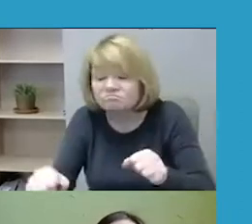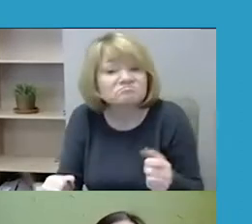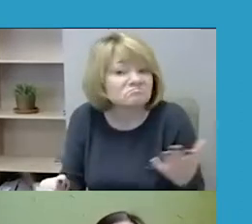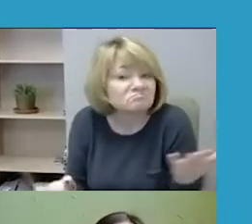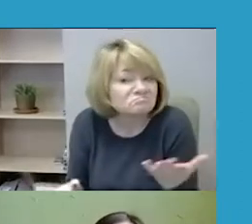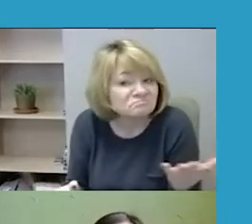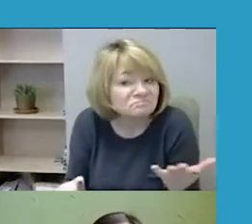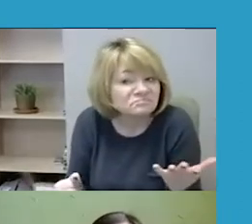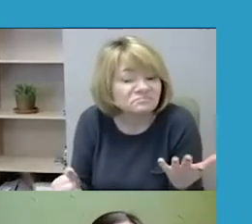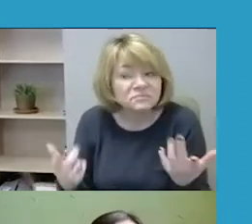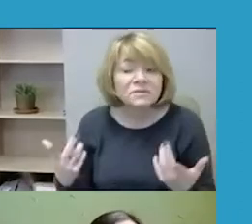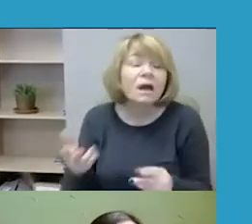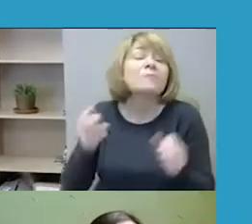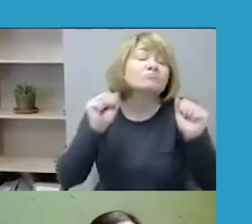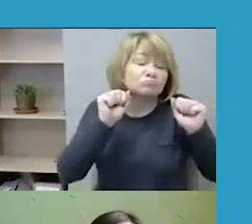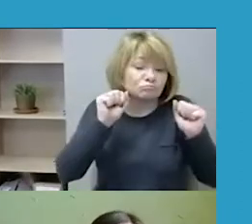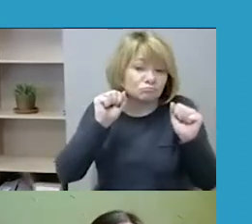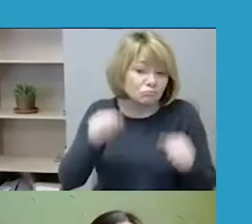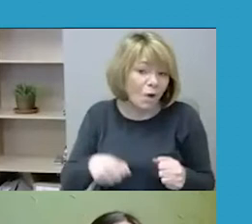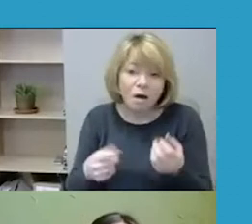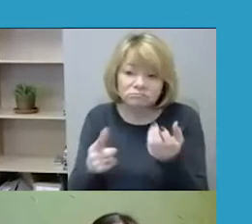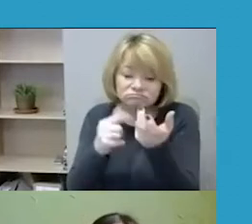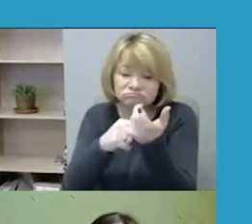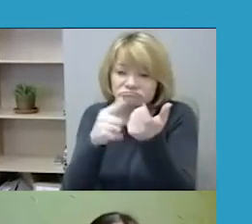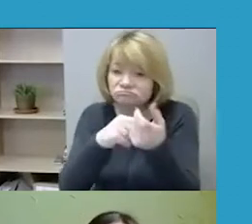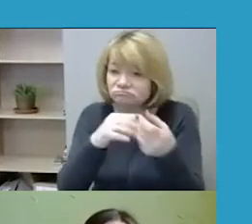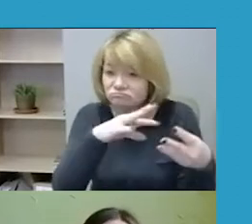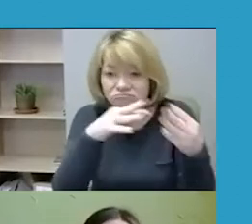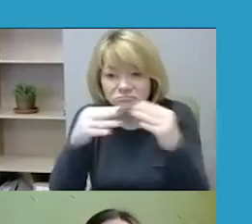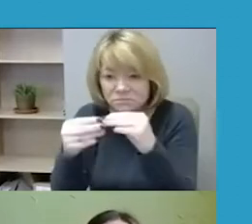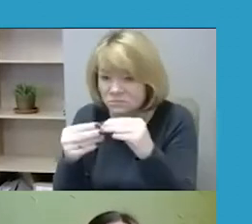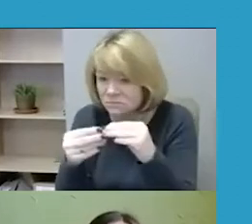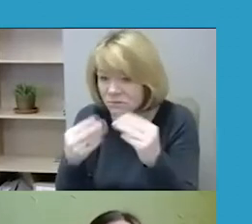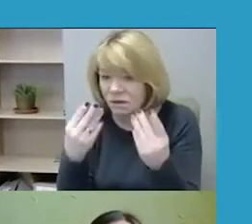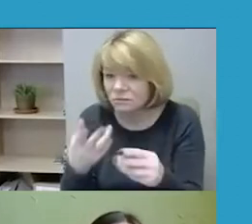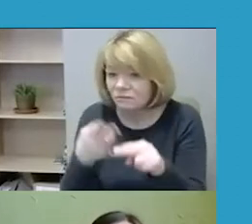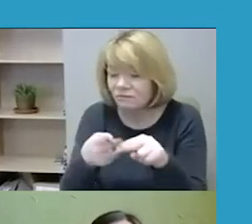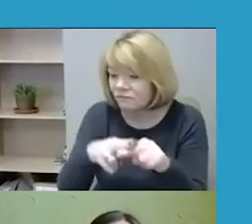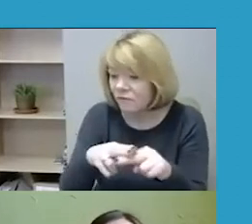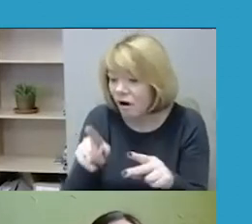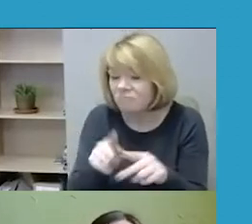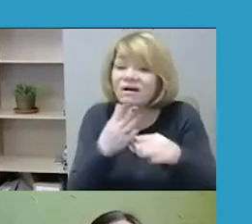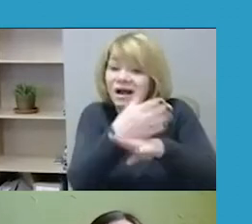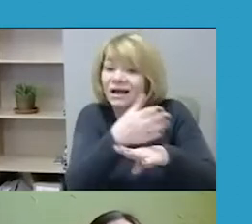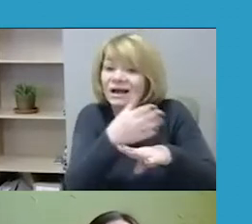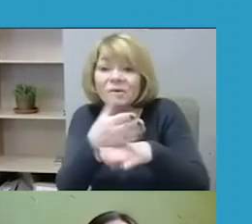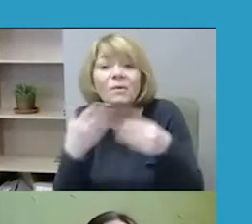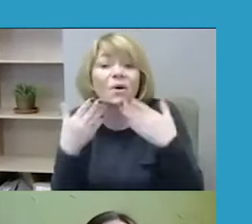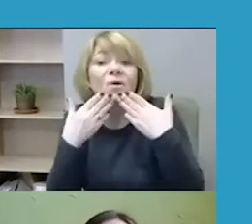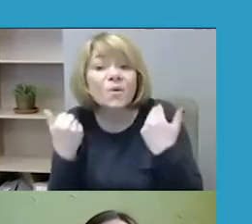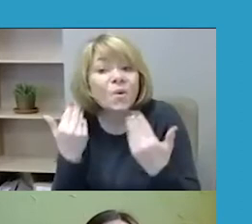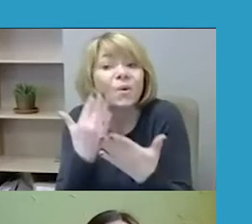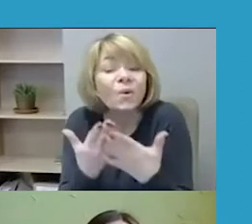tai iš to galima daryti kelias išvadas, kad dėl to ir mažėja kreipimas ir pranešimas apie